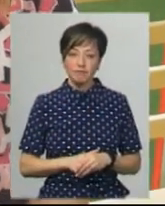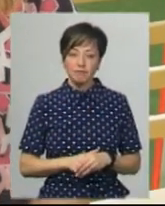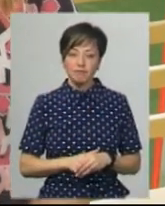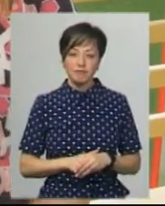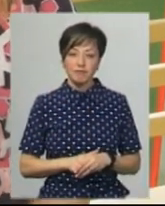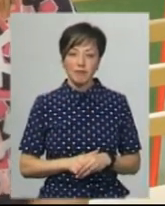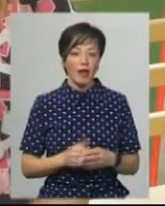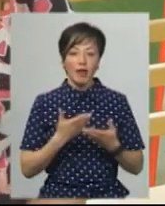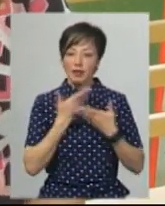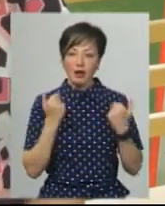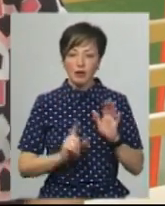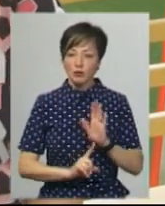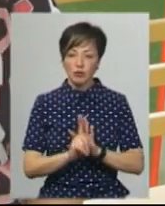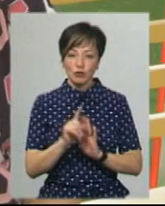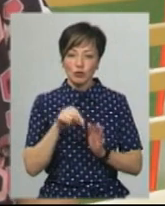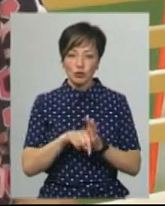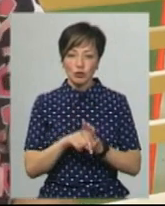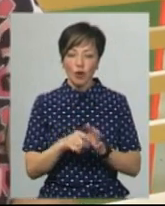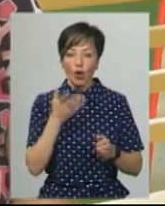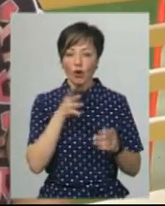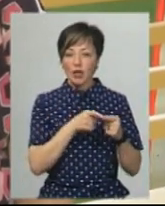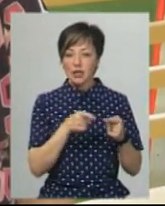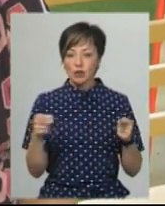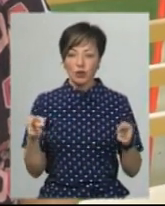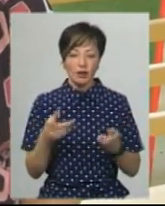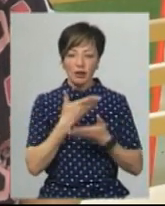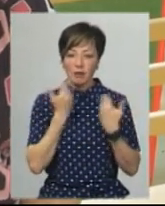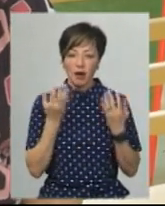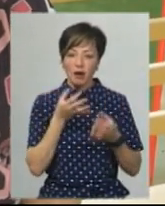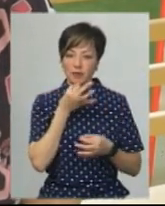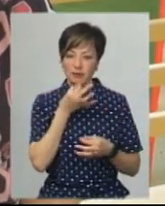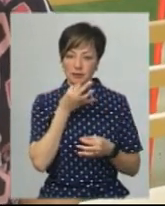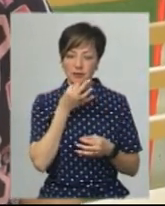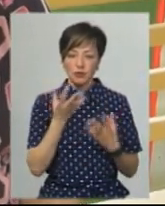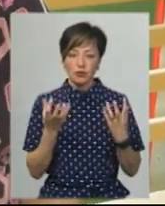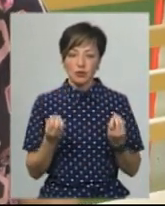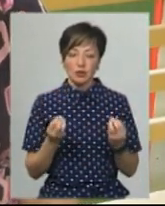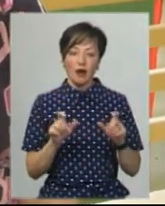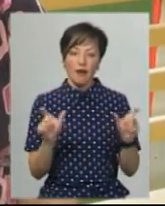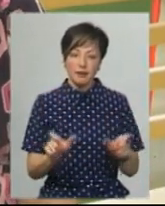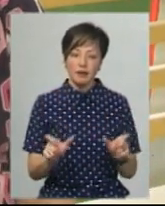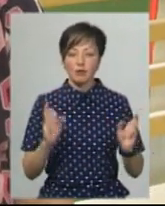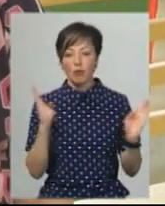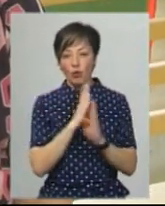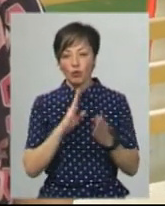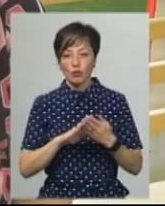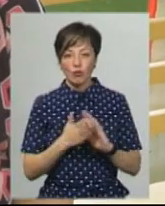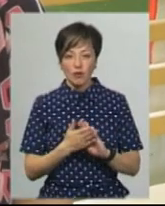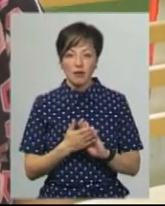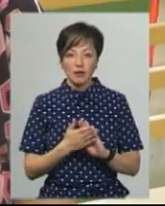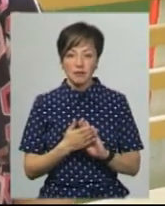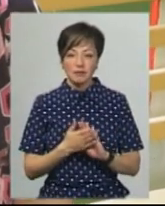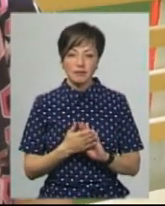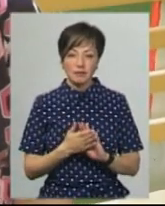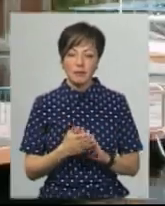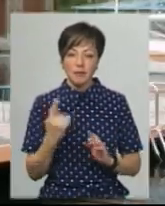Не розпочався. По суті сезон не розпочався. Немає ще карантин, погодні умови. Перше –